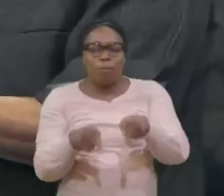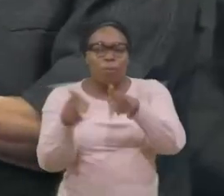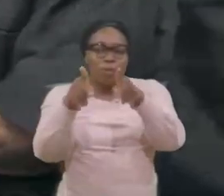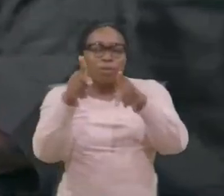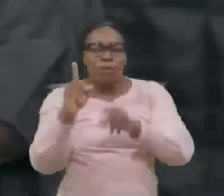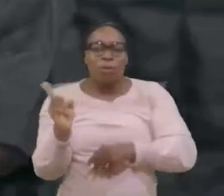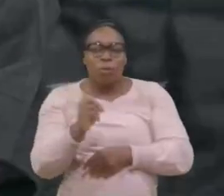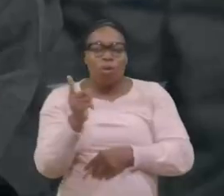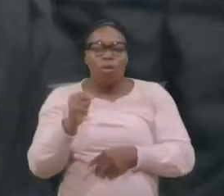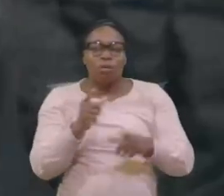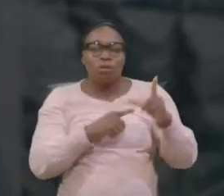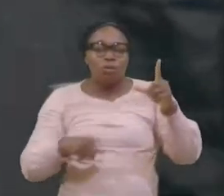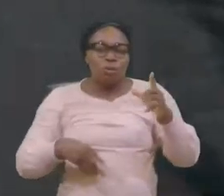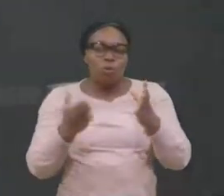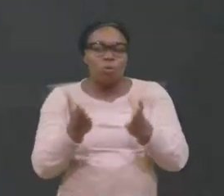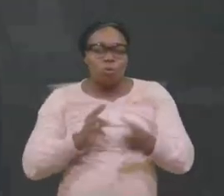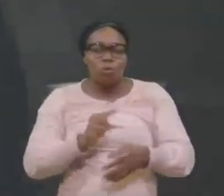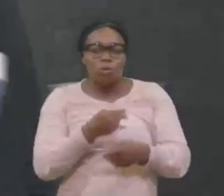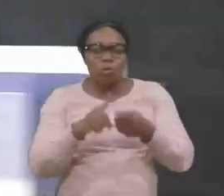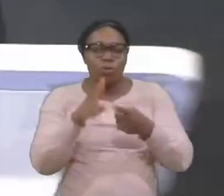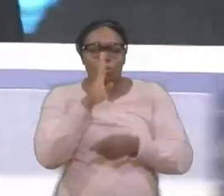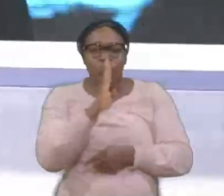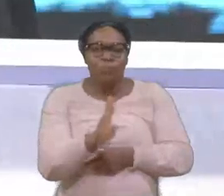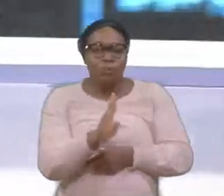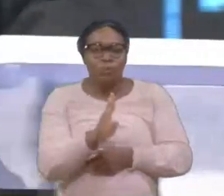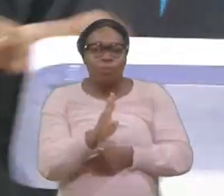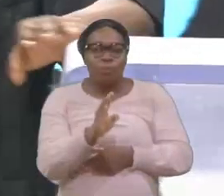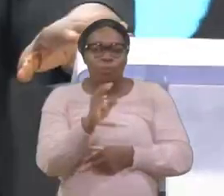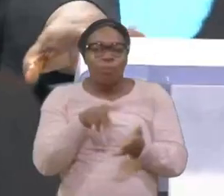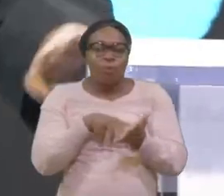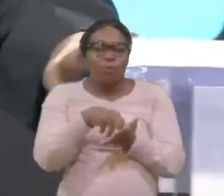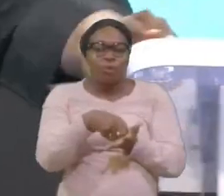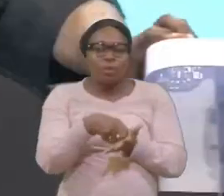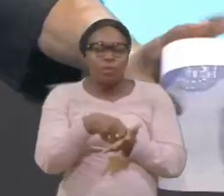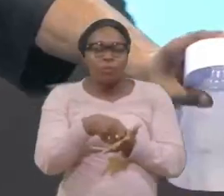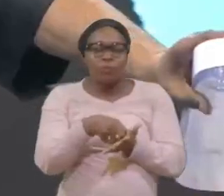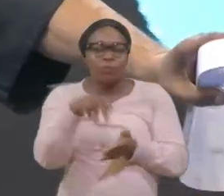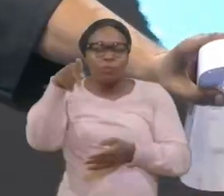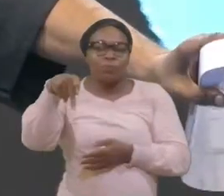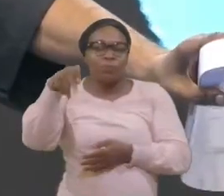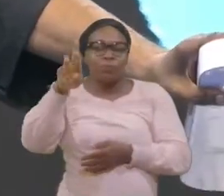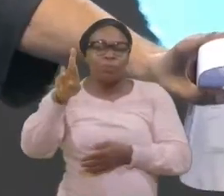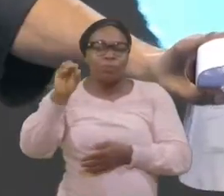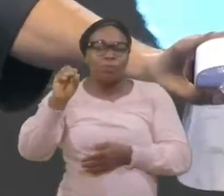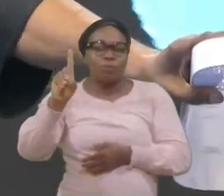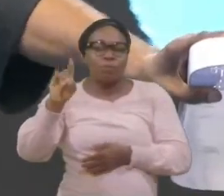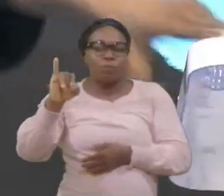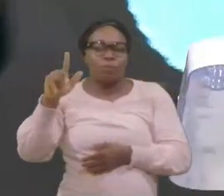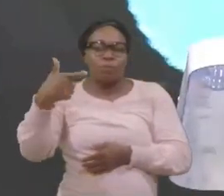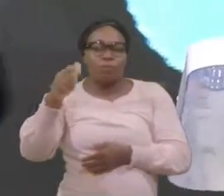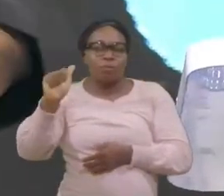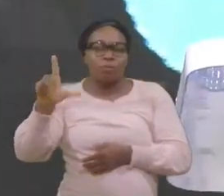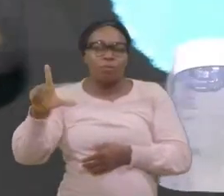où je veux je veux que nous soyons prodigue il y avait un prophète